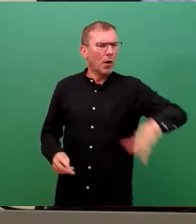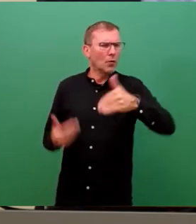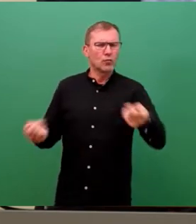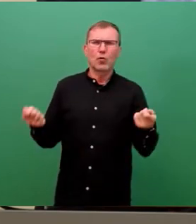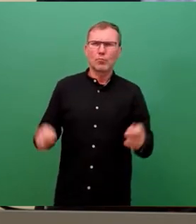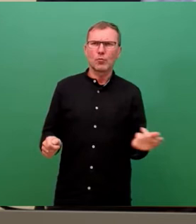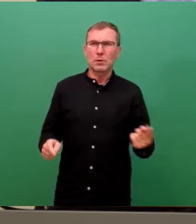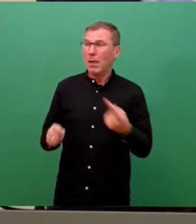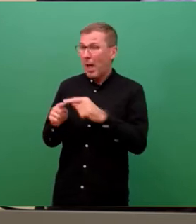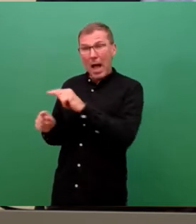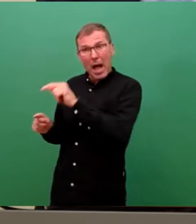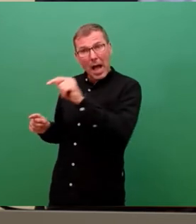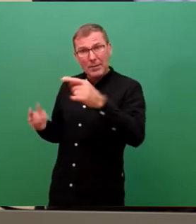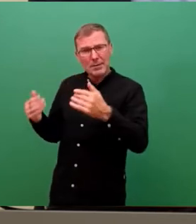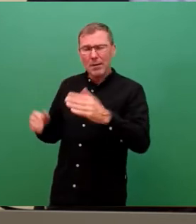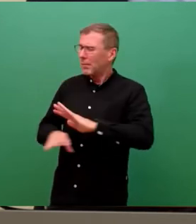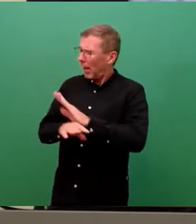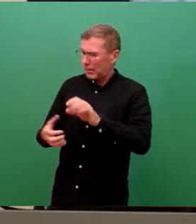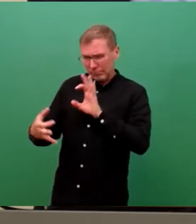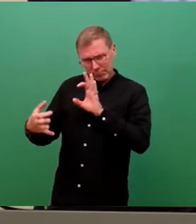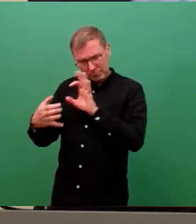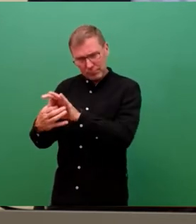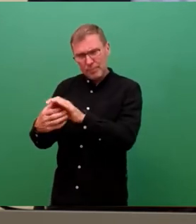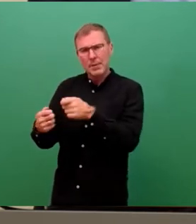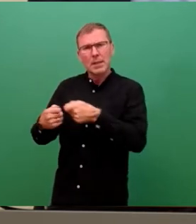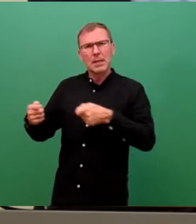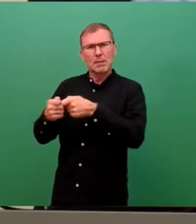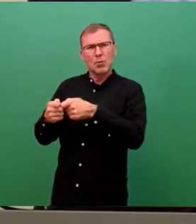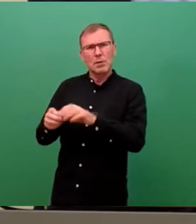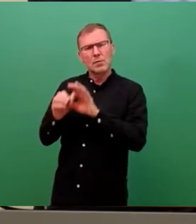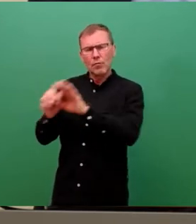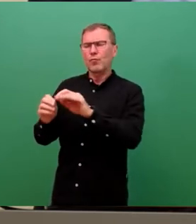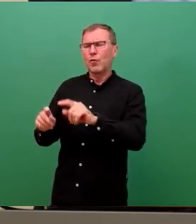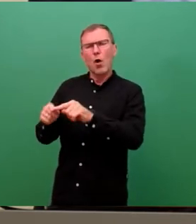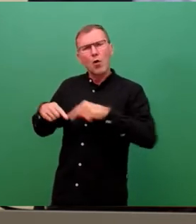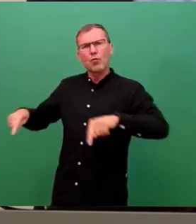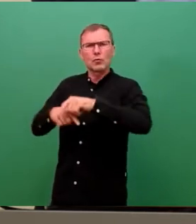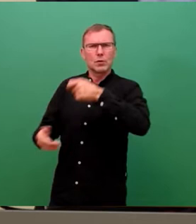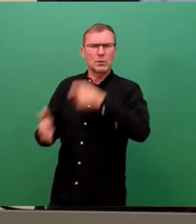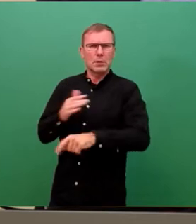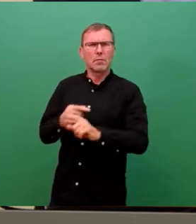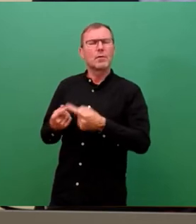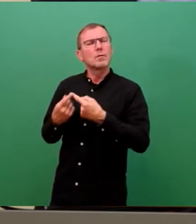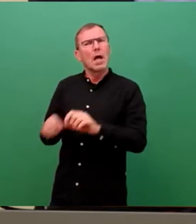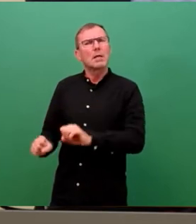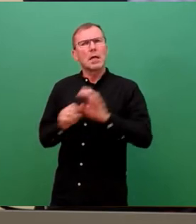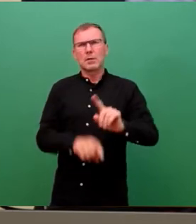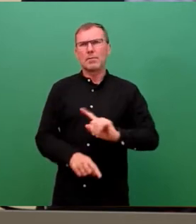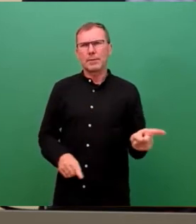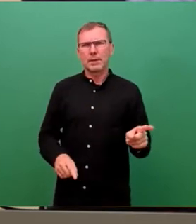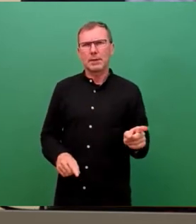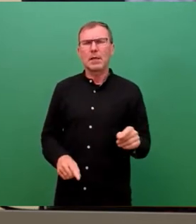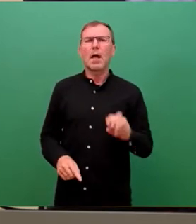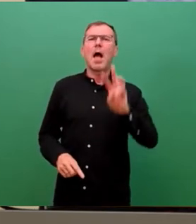in anderen Fällen sind diese Mittel nicht angerührt für andere Ausgabeformen. Es gibt andere Mittel, die für die WED